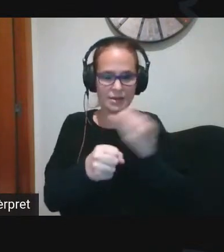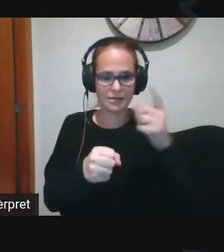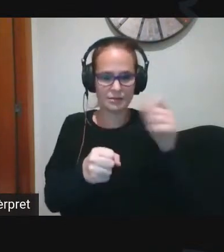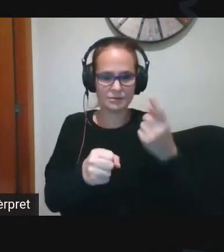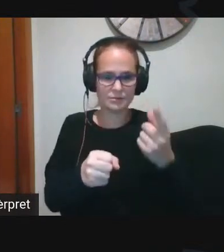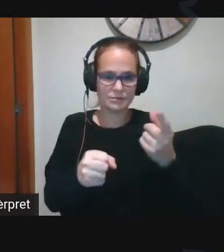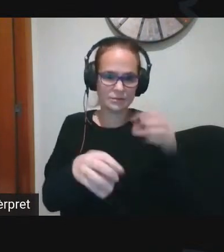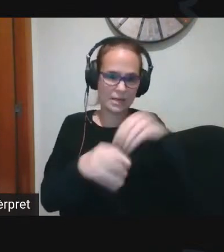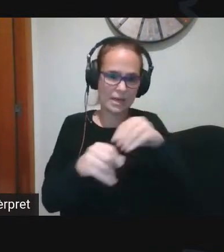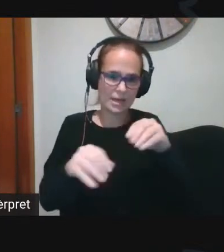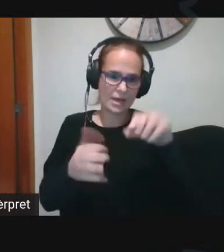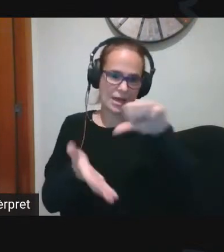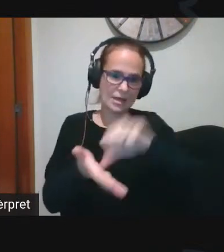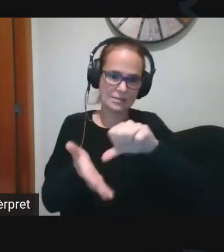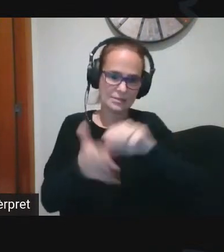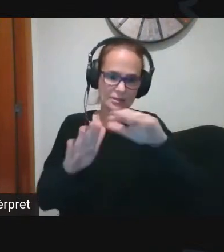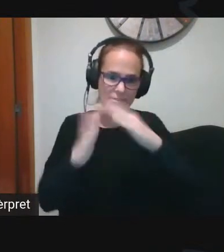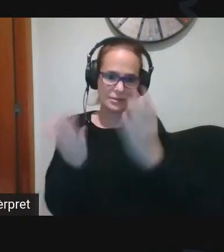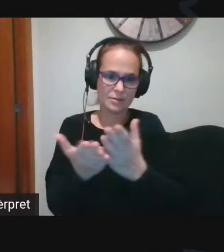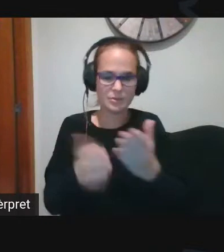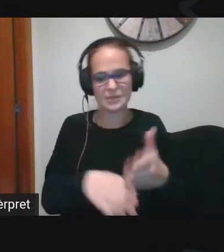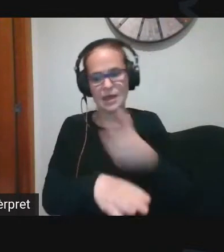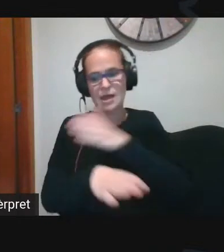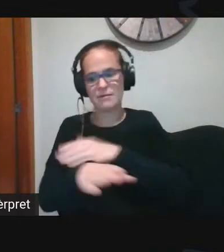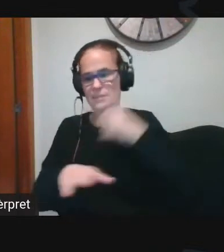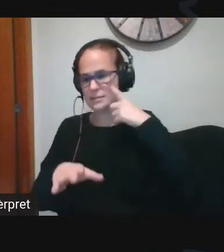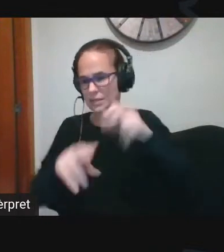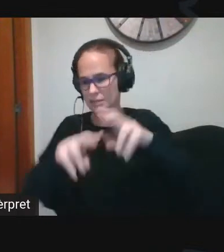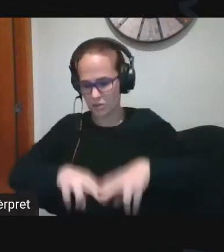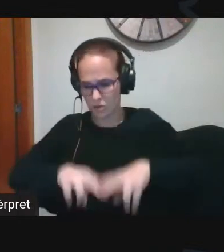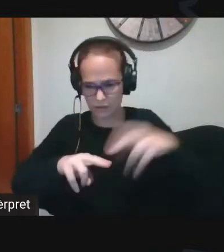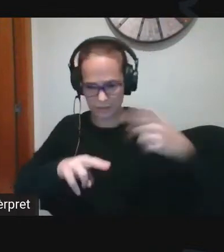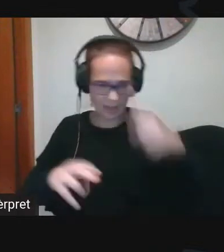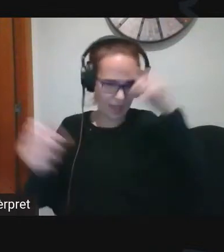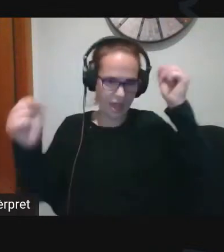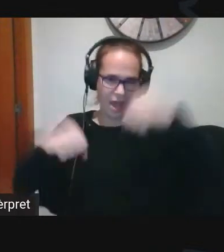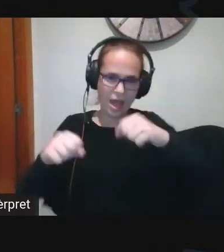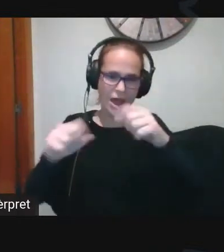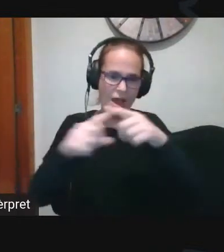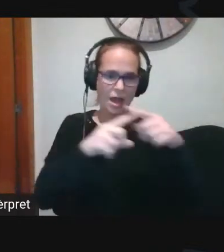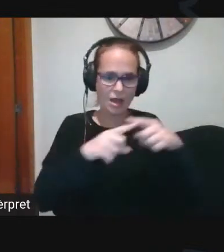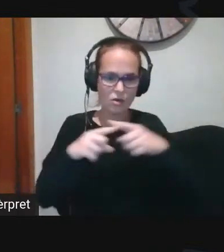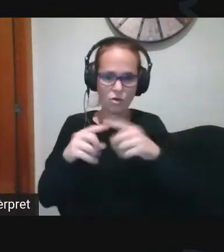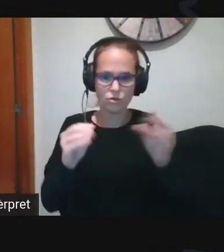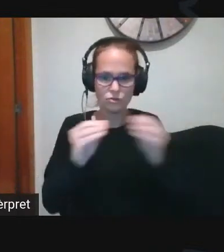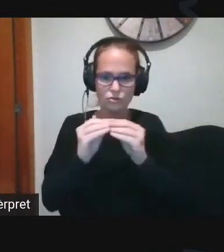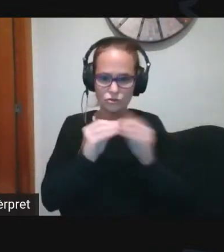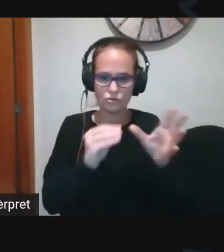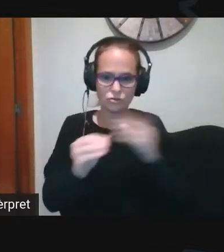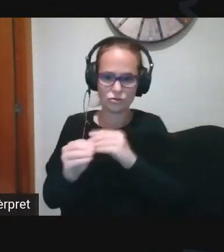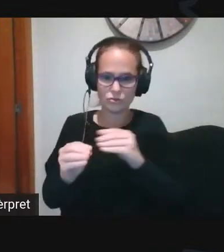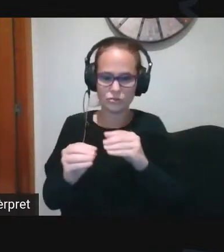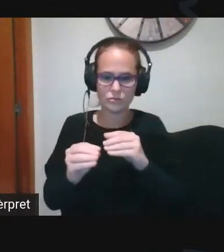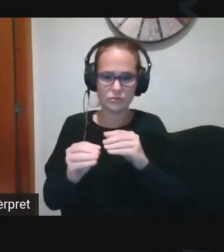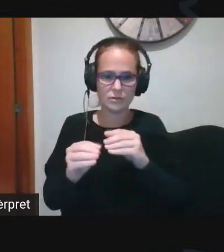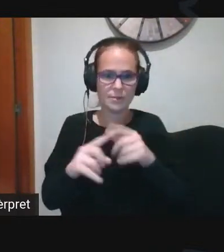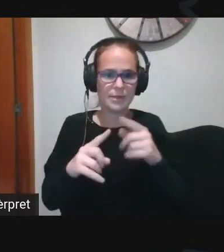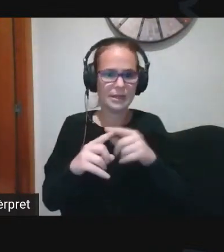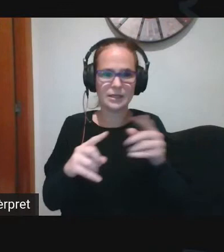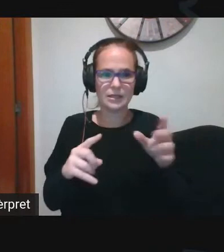una diagnosi, uns acords, un que tota la comunitat educativa pugui dir-hi